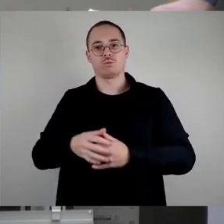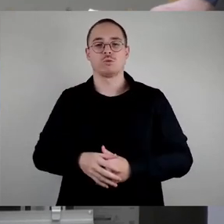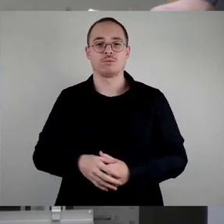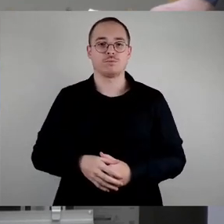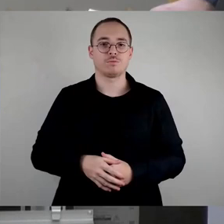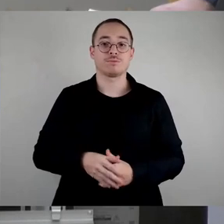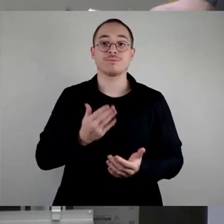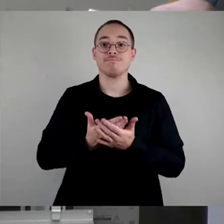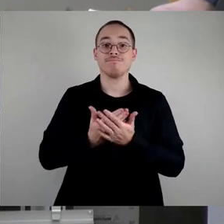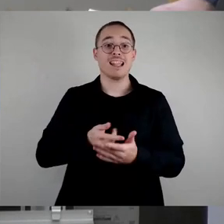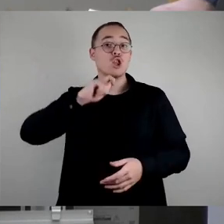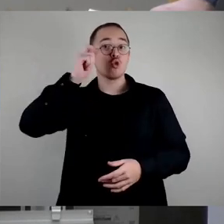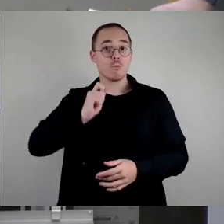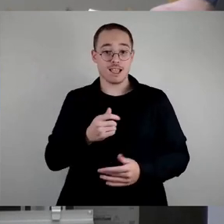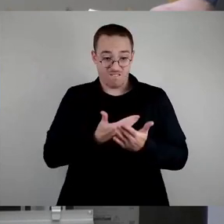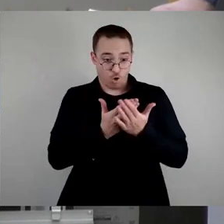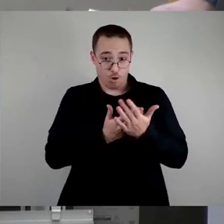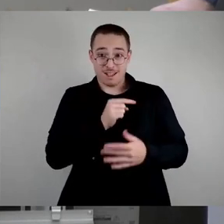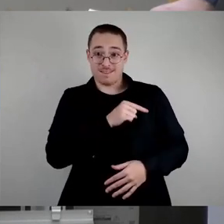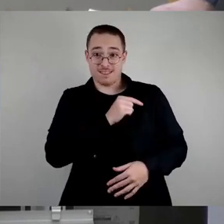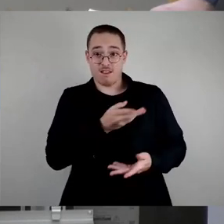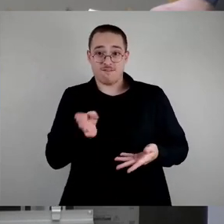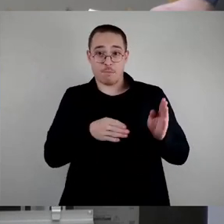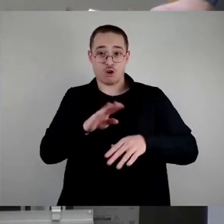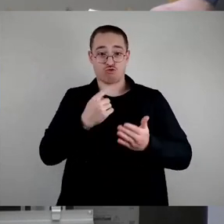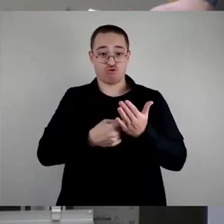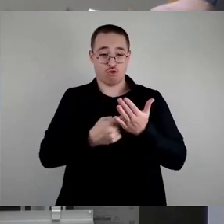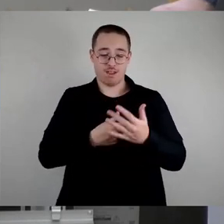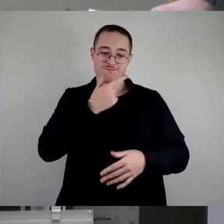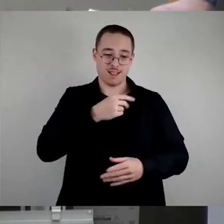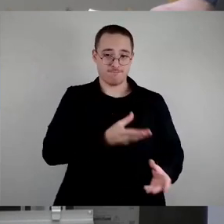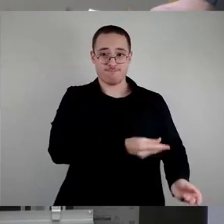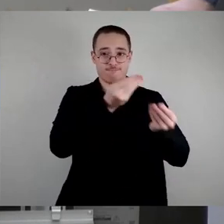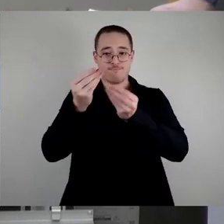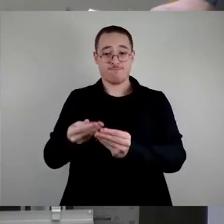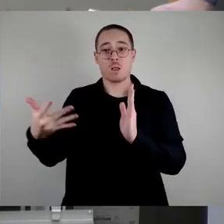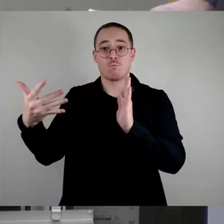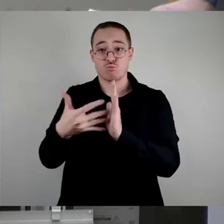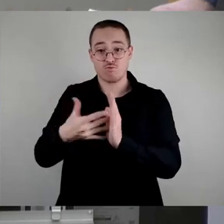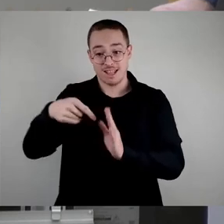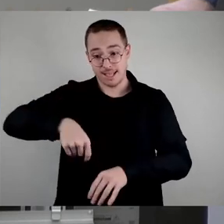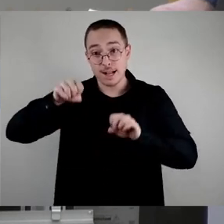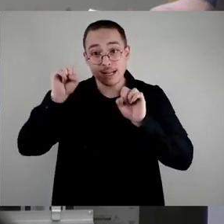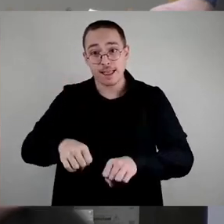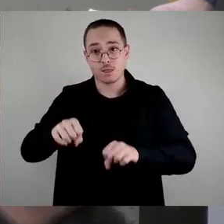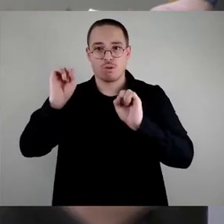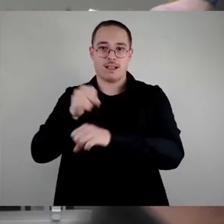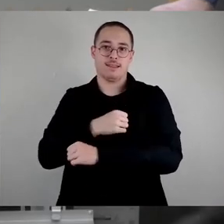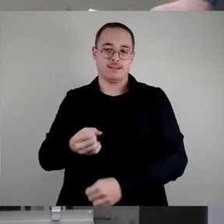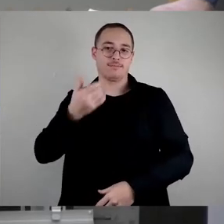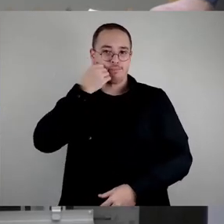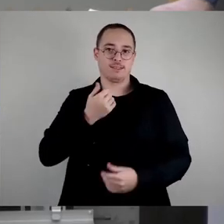nach Tübinger Vorbild hier unbedingt aufnehmen und auch beschließen. Und ja, bis dann.